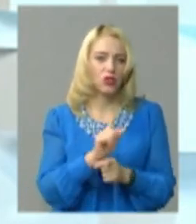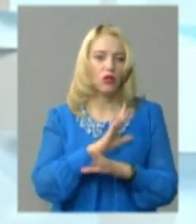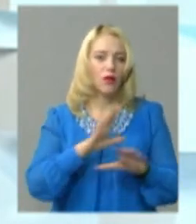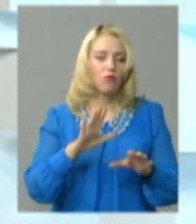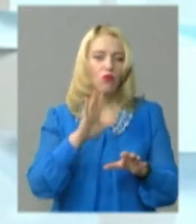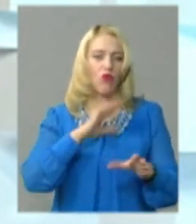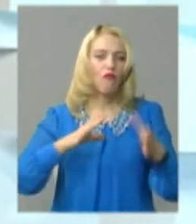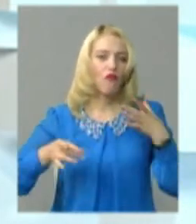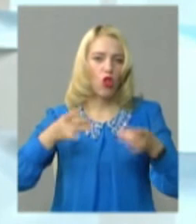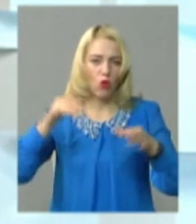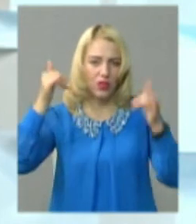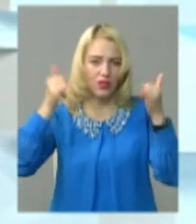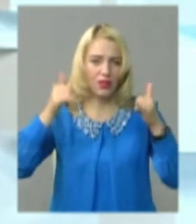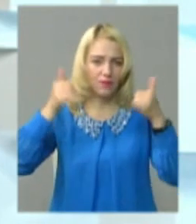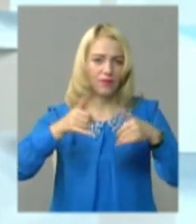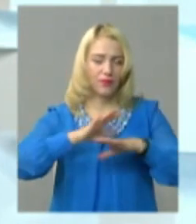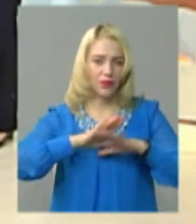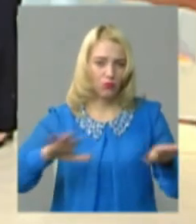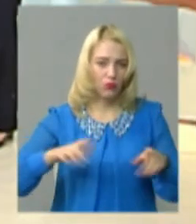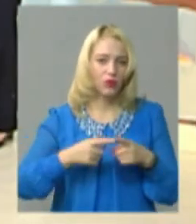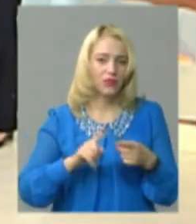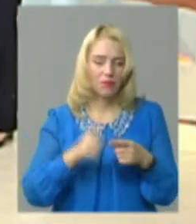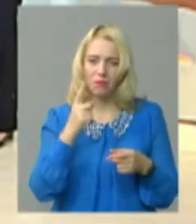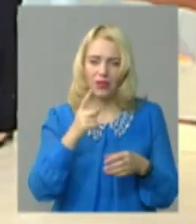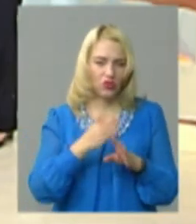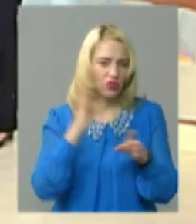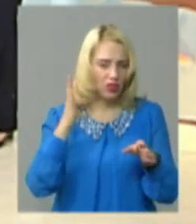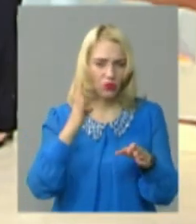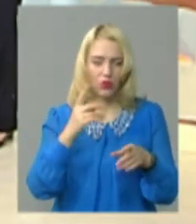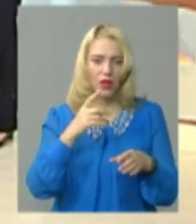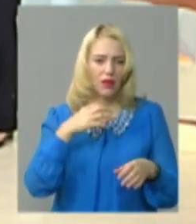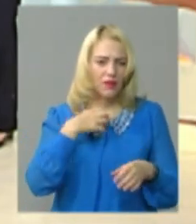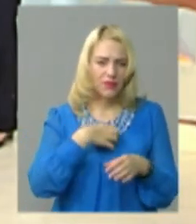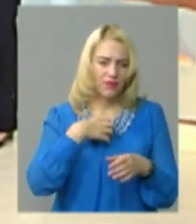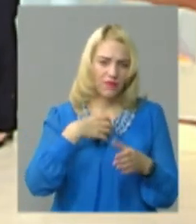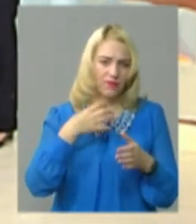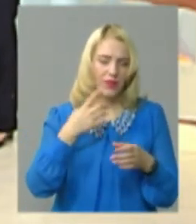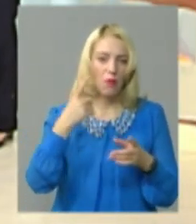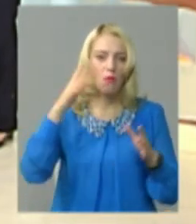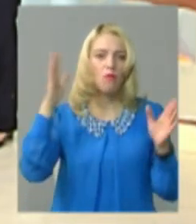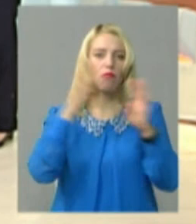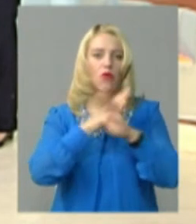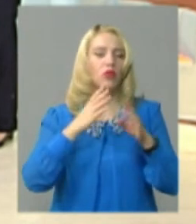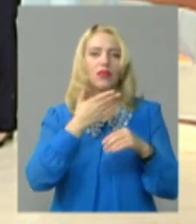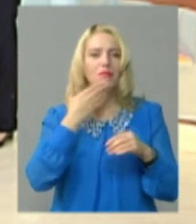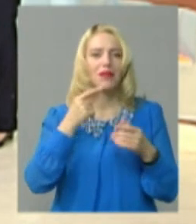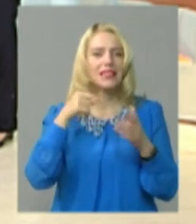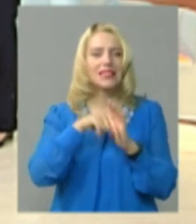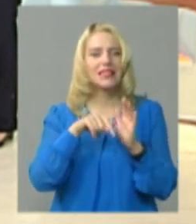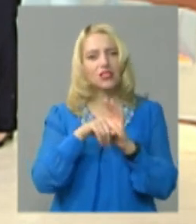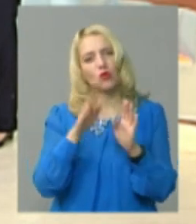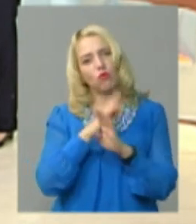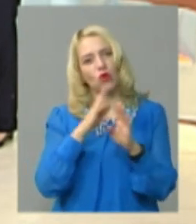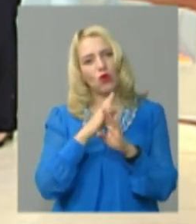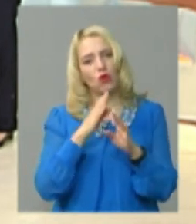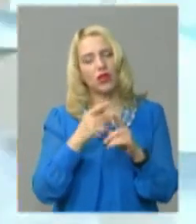було достатньої кількості опадів. Тобто, в першу чергу, це погода. Це не має значення, наприклад, яка ситуація в країні? Ні.